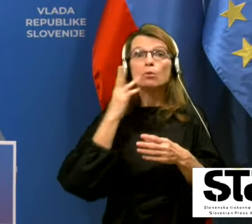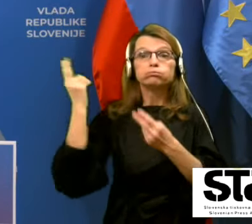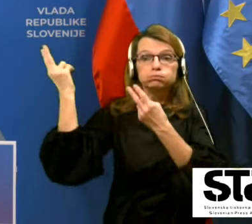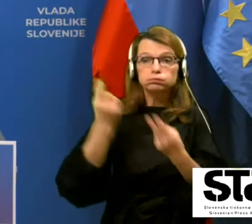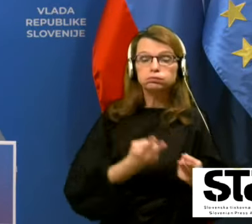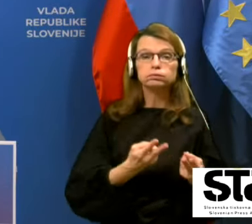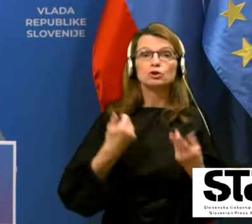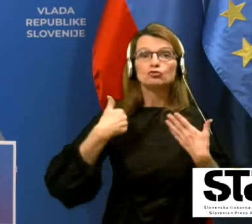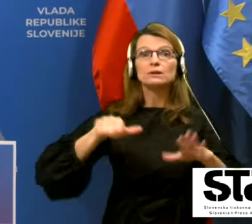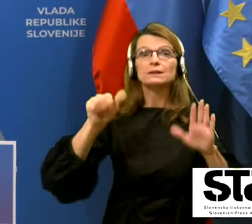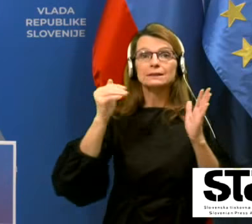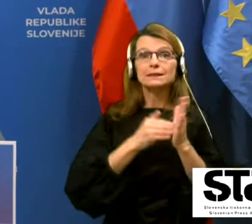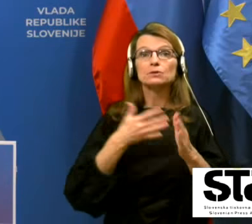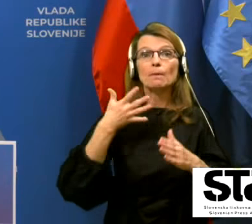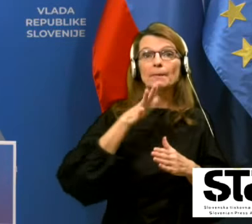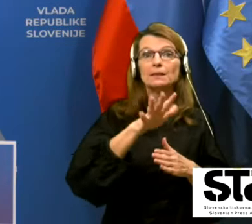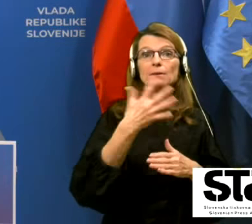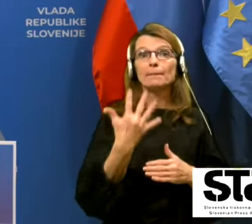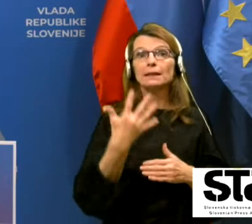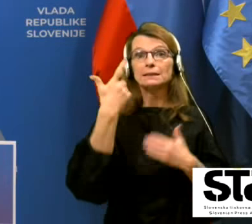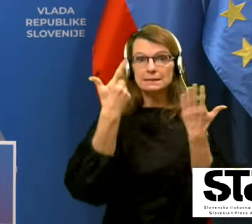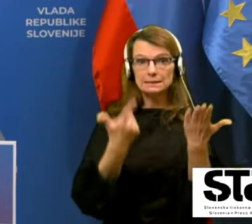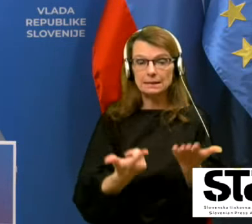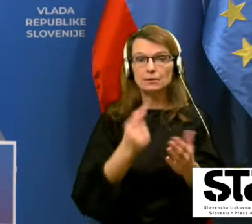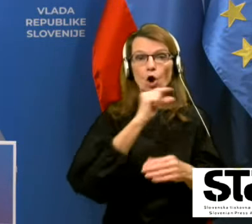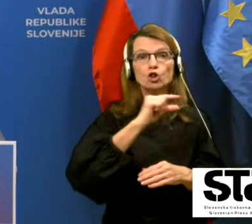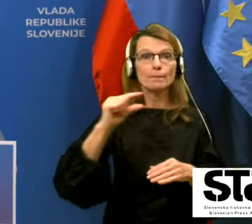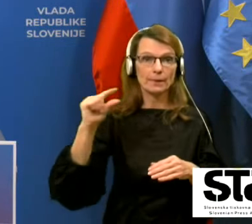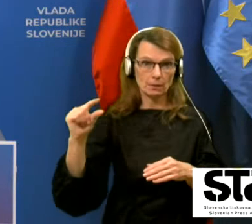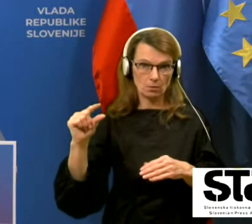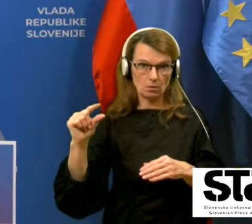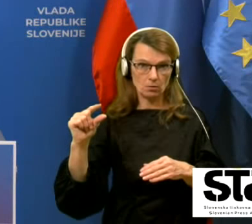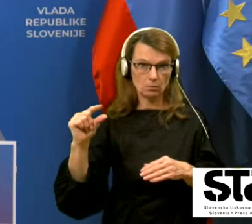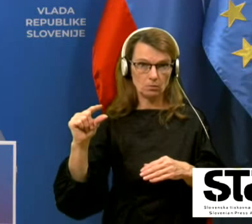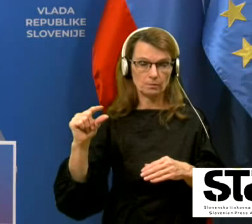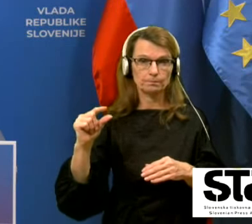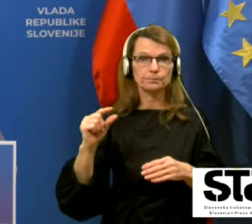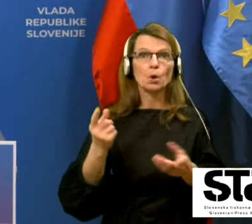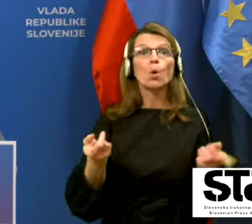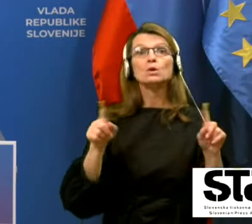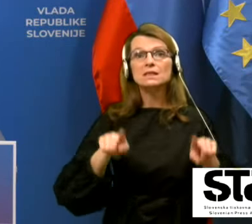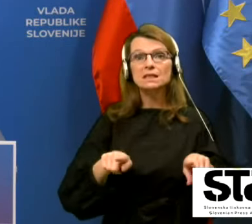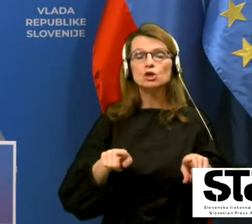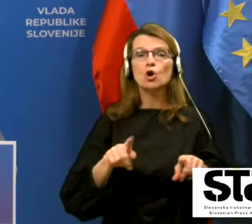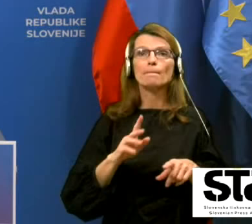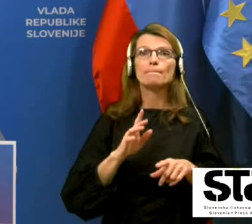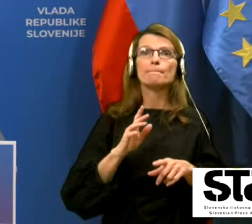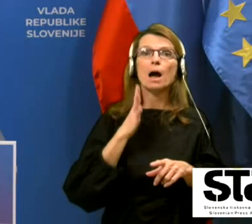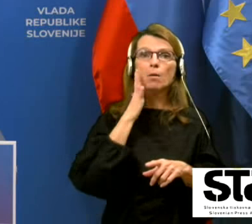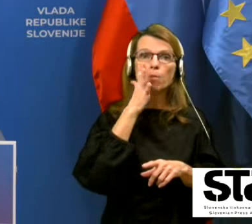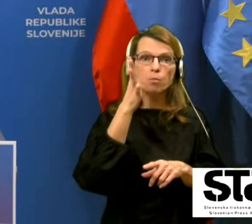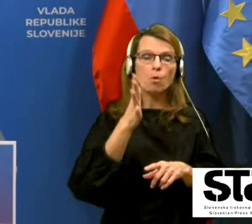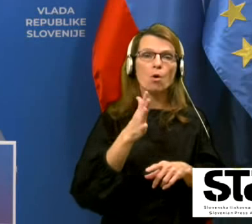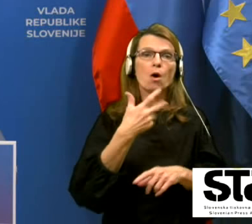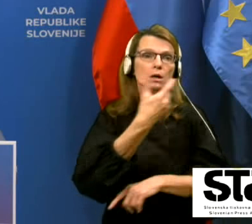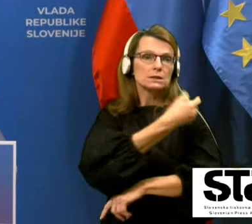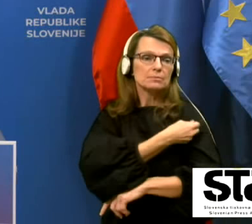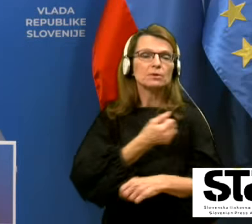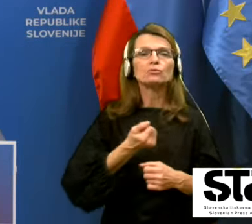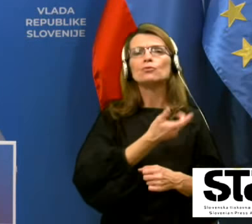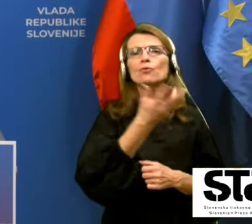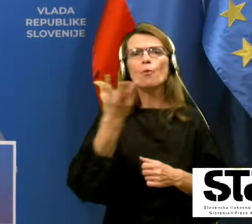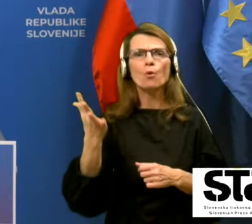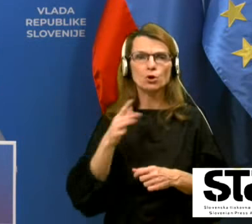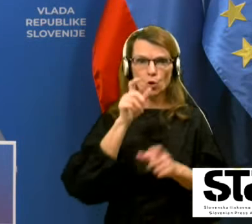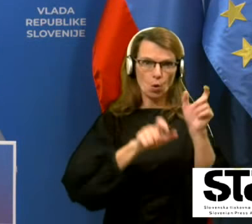16.575 odmerkov oziroma bo cepljenih toliko